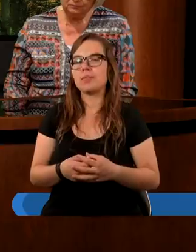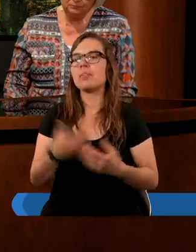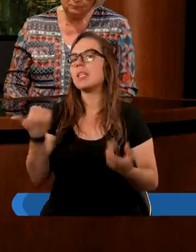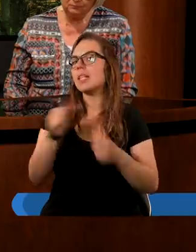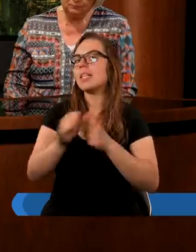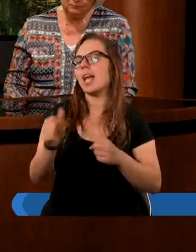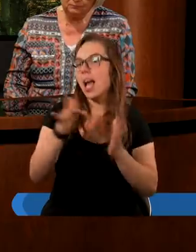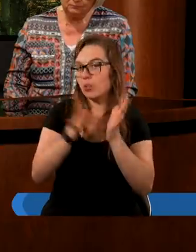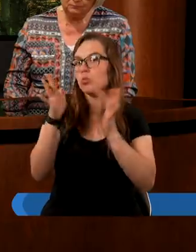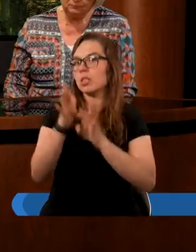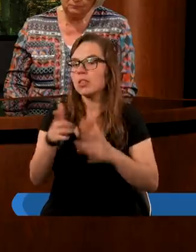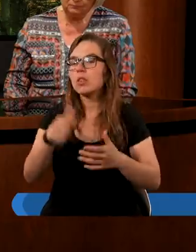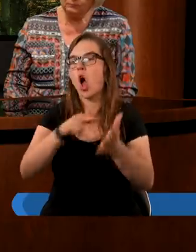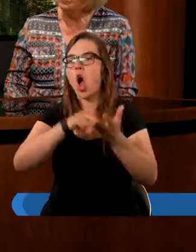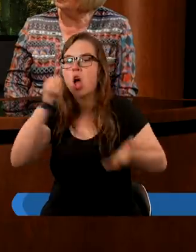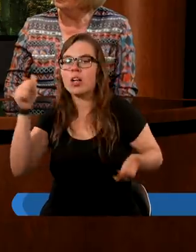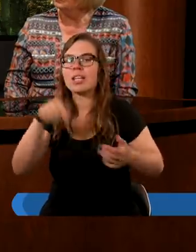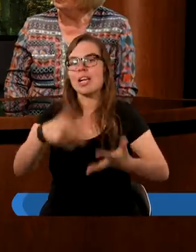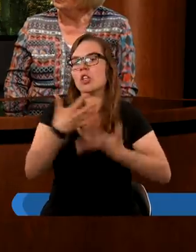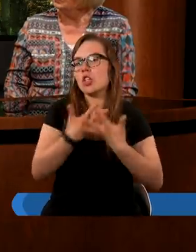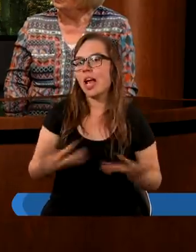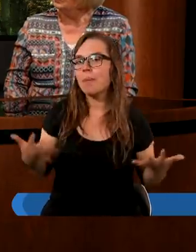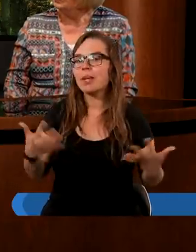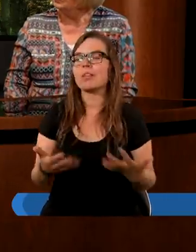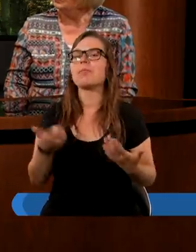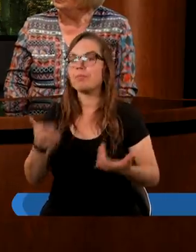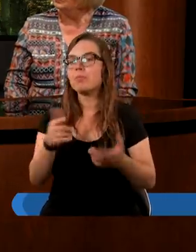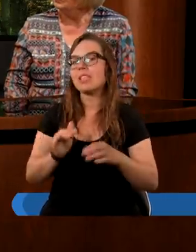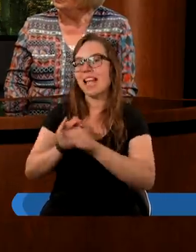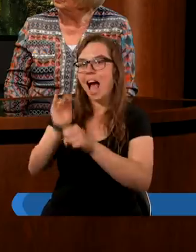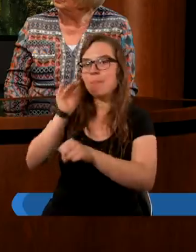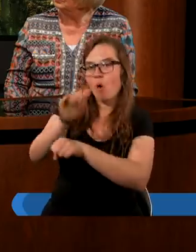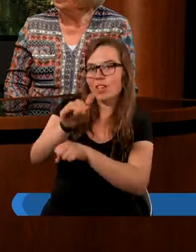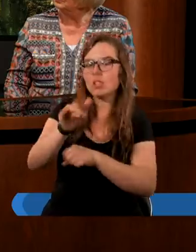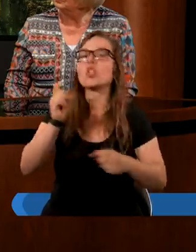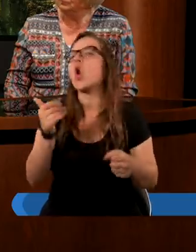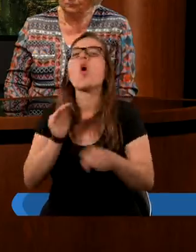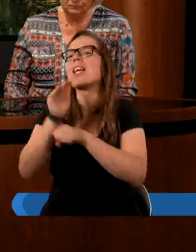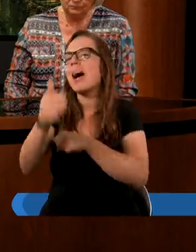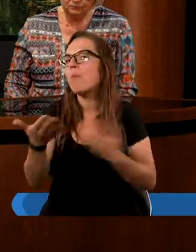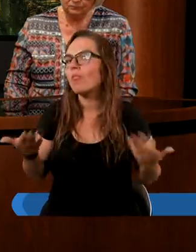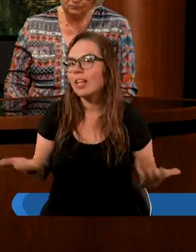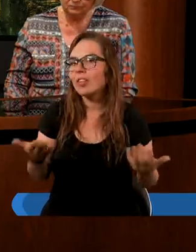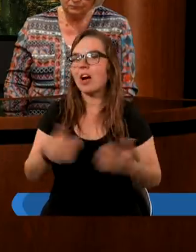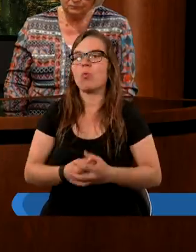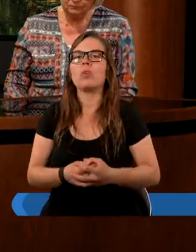Jest Jezus Chrystus odchodząc z tej ziemi, no to zapowiedział. Co zapowiedział?